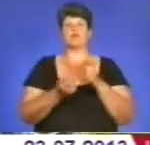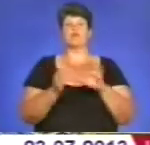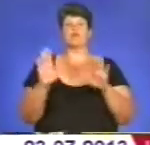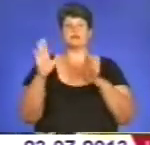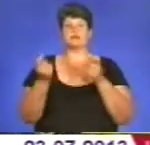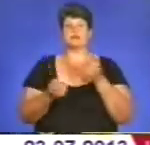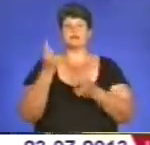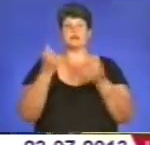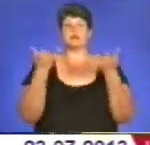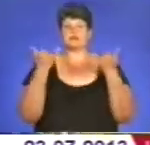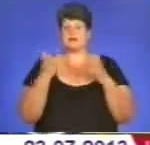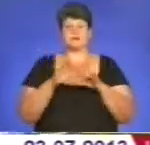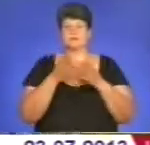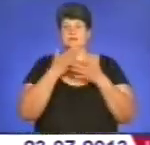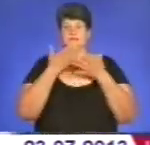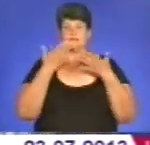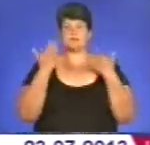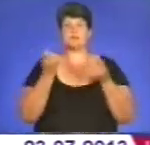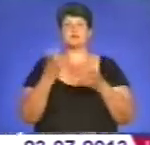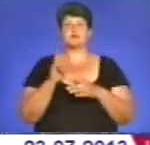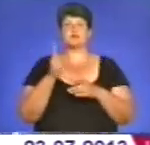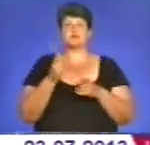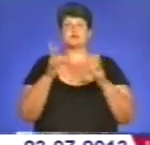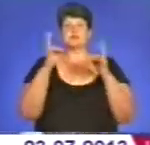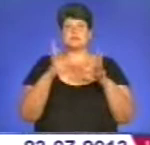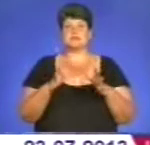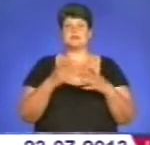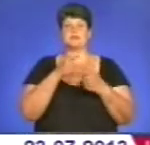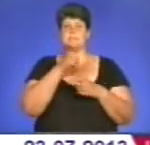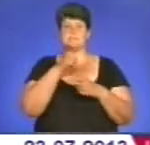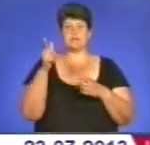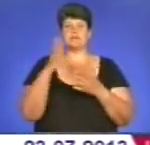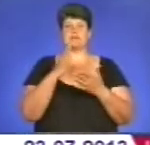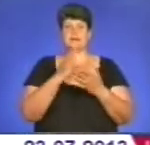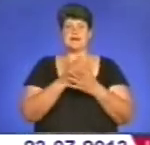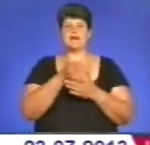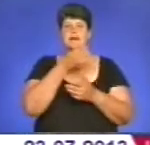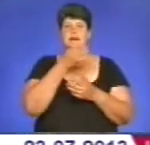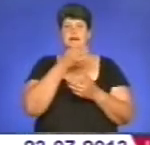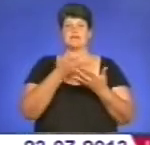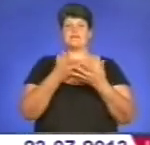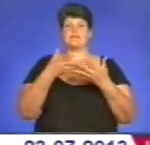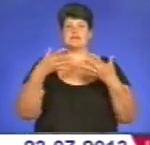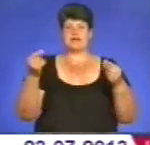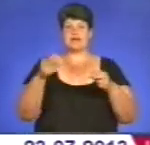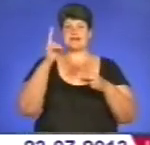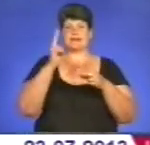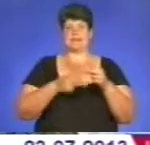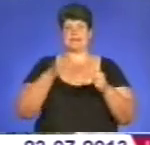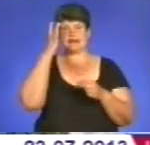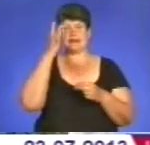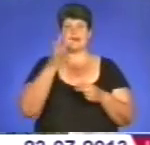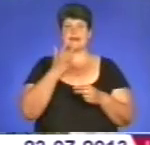наразі не зафіксовано. Найбільш небезпечним періодом є рання весна до формування листяного покриву на деревах і кінець літа.